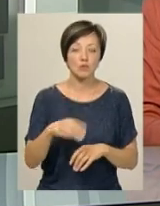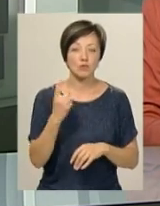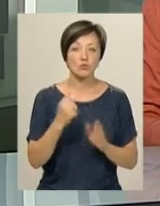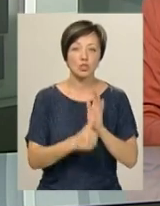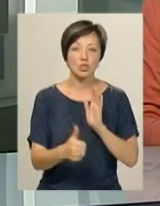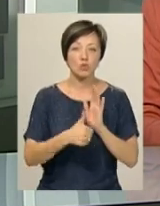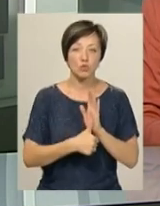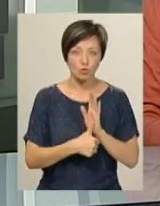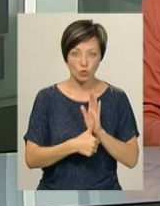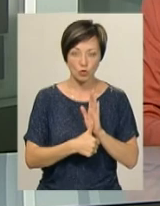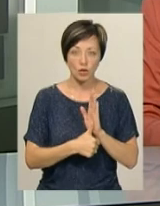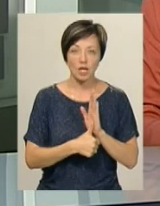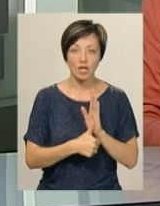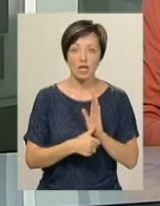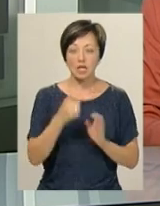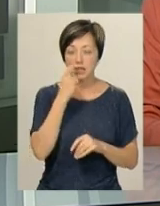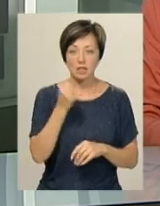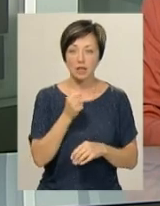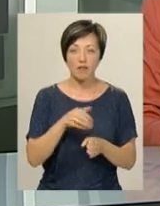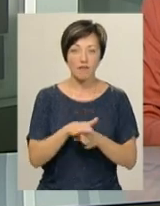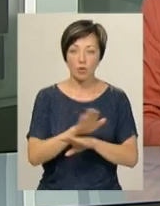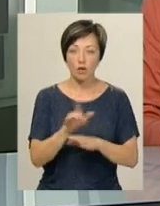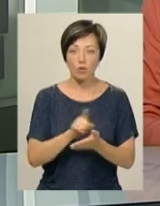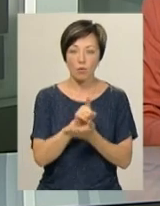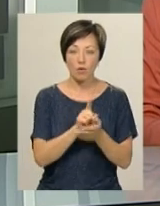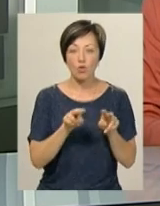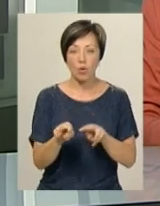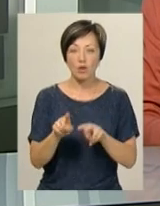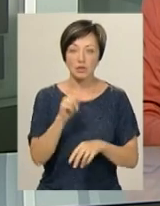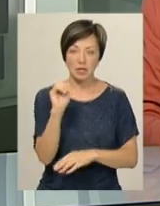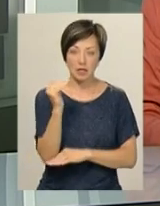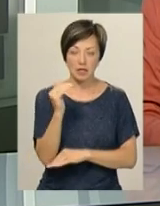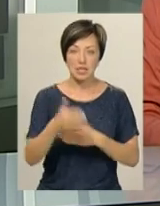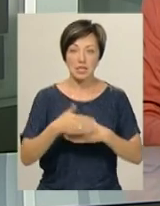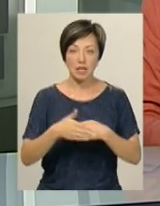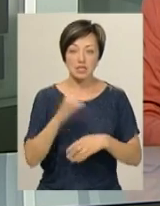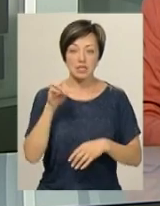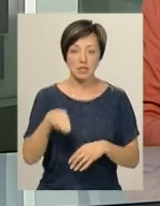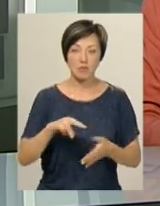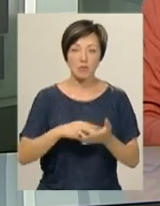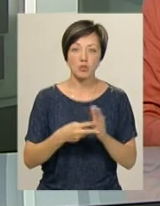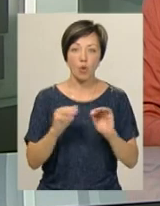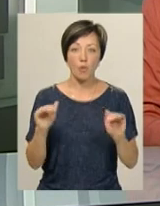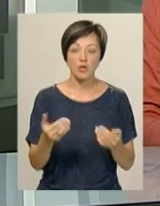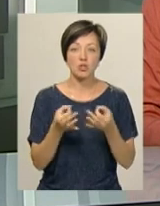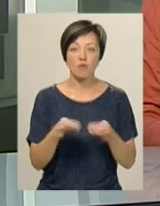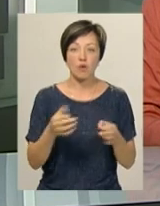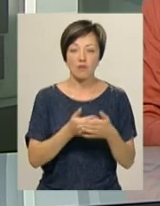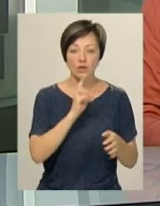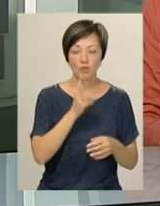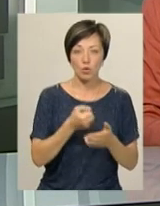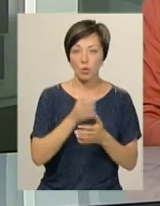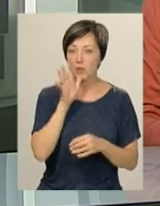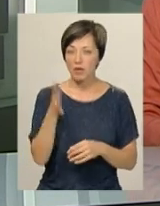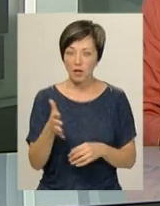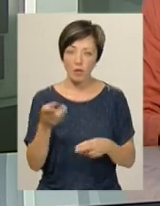166 «Злісне невиконання обов'язків по догляду за дитиною». Санкція статті передбачає обмеження волі від 2 до 5